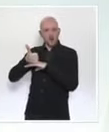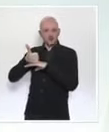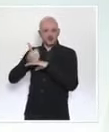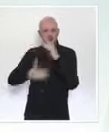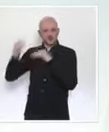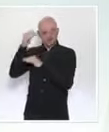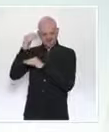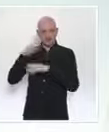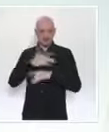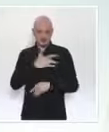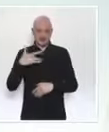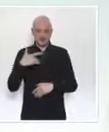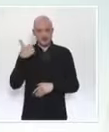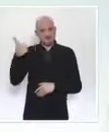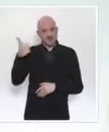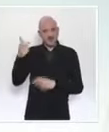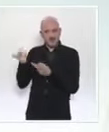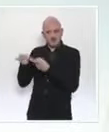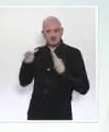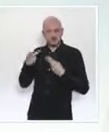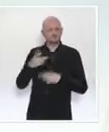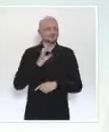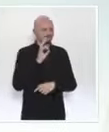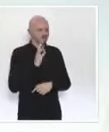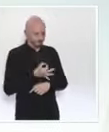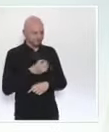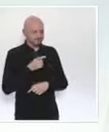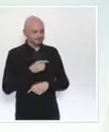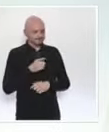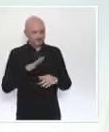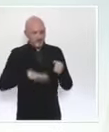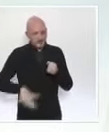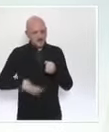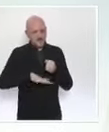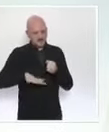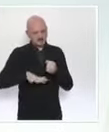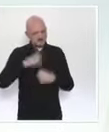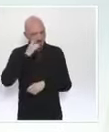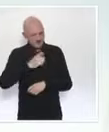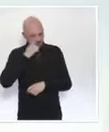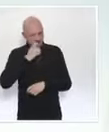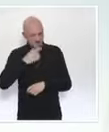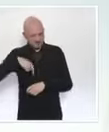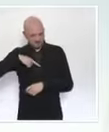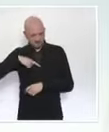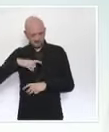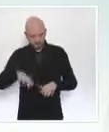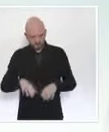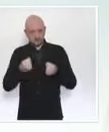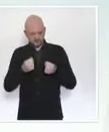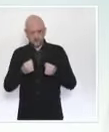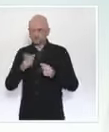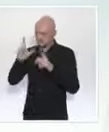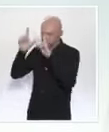sur la base d'une expertise indépendante que nous entendons évidemment respecter. Quelle est la